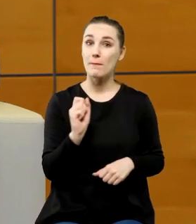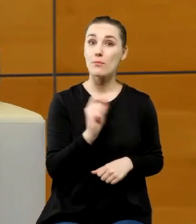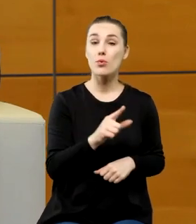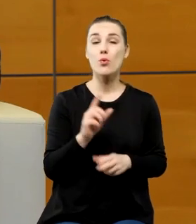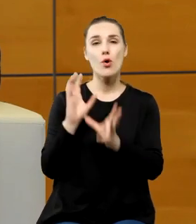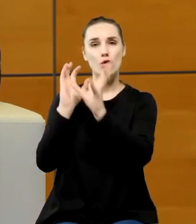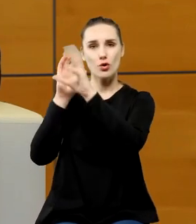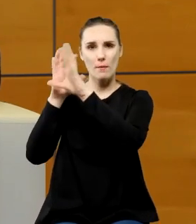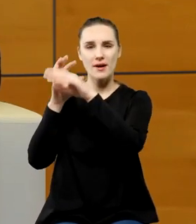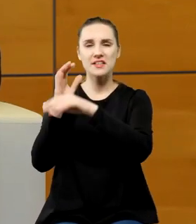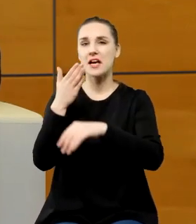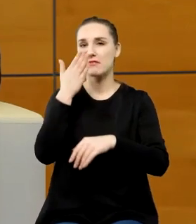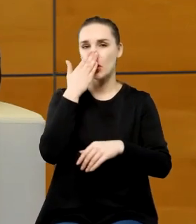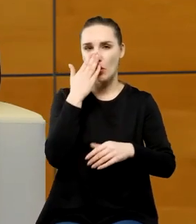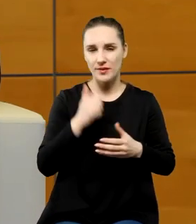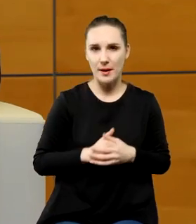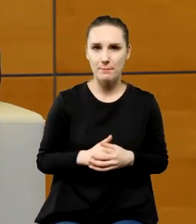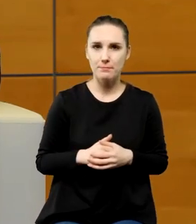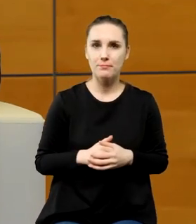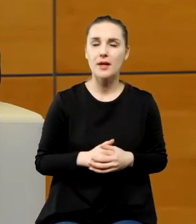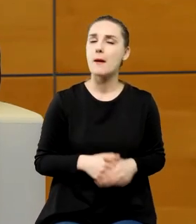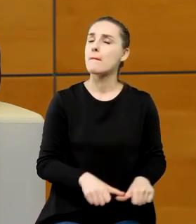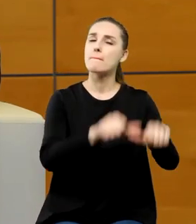postać czy ikona